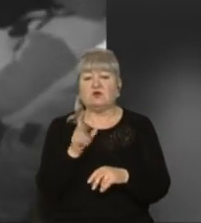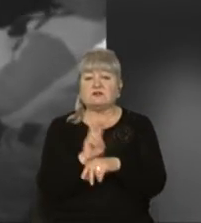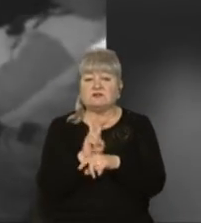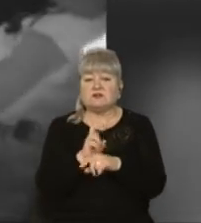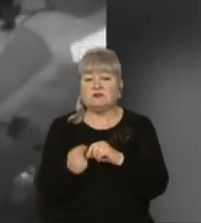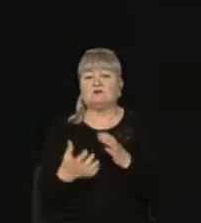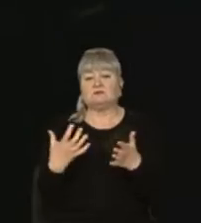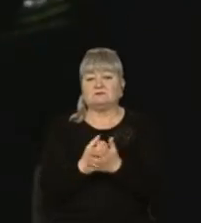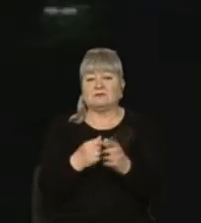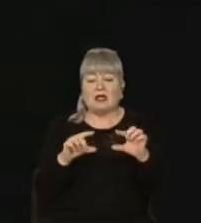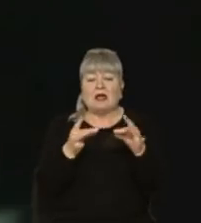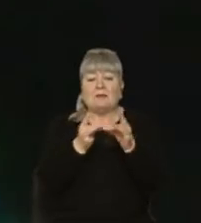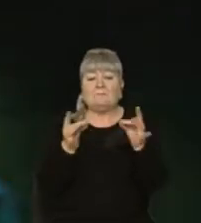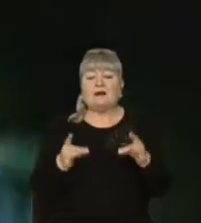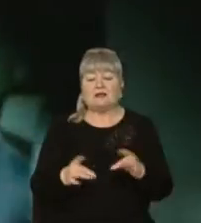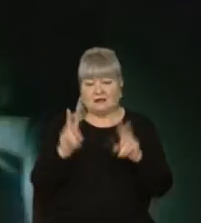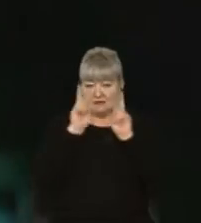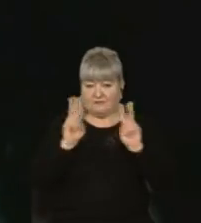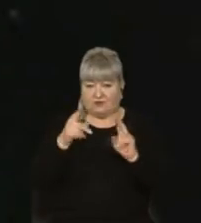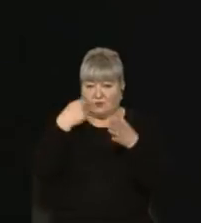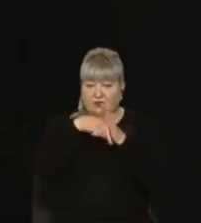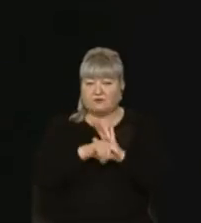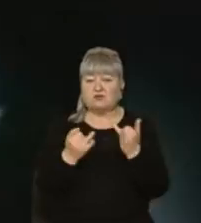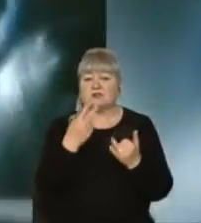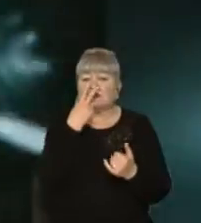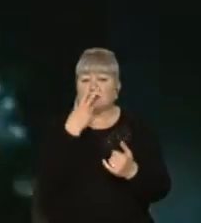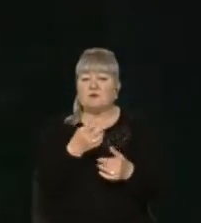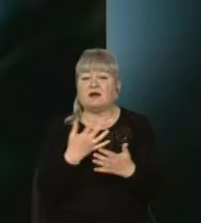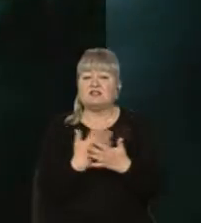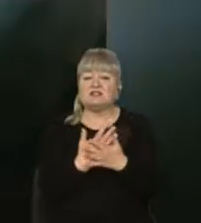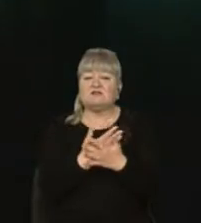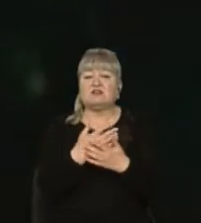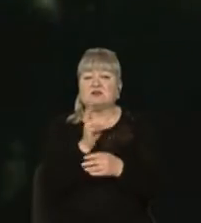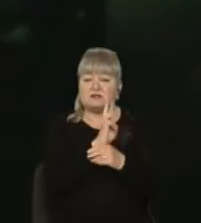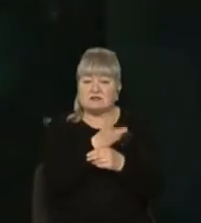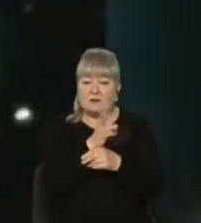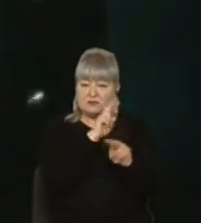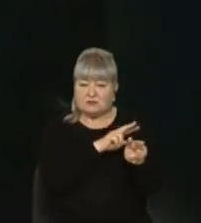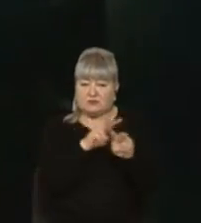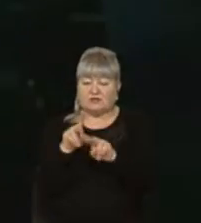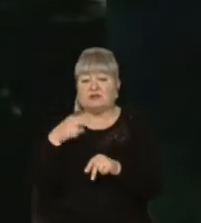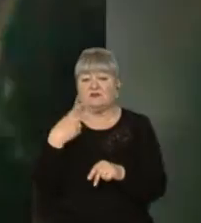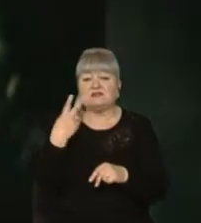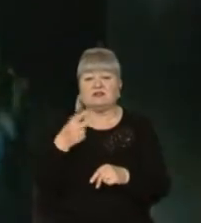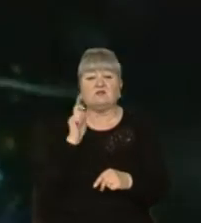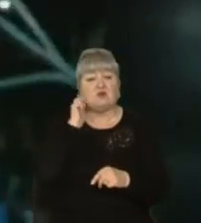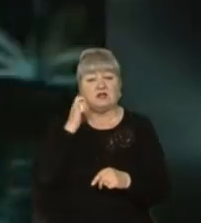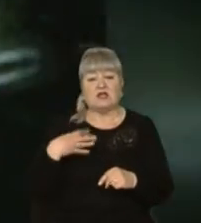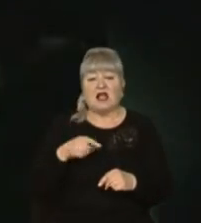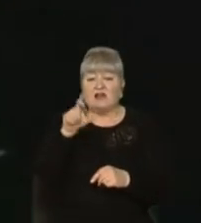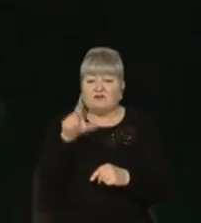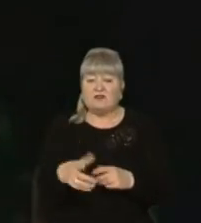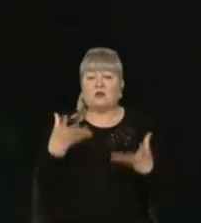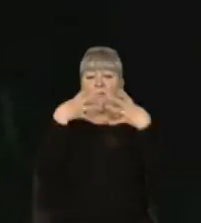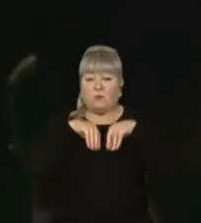виявили пакет із невідомою речовиною. Зараз на екранах ви бачите відео із камер спостережень. Тоді 22-річний львів'янин його